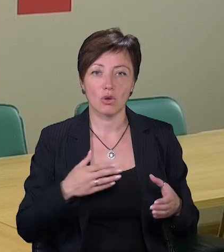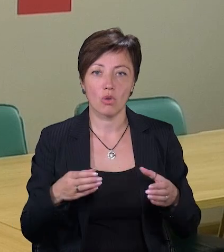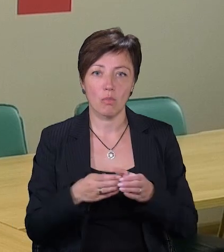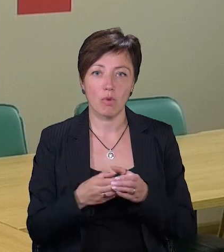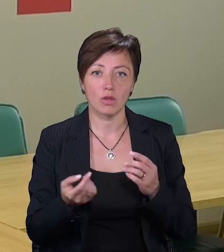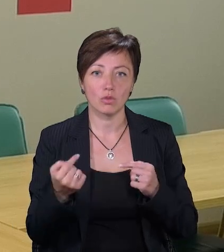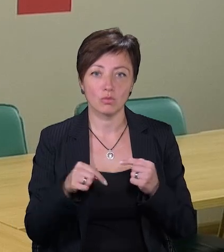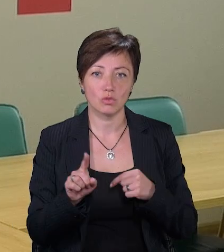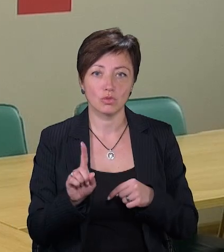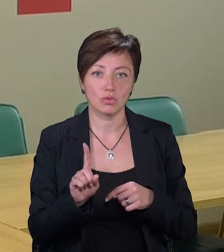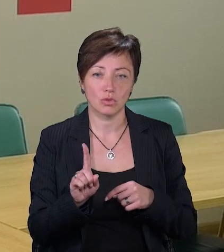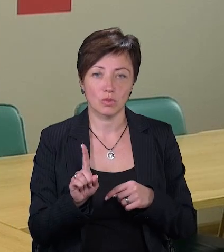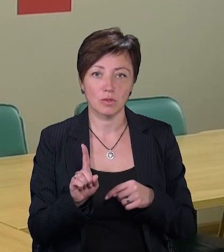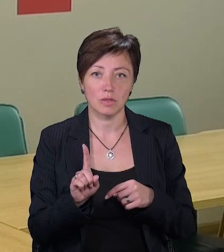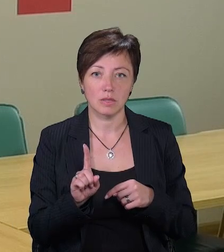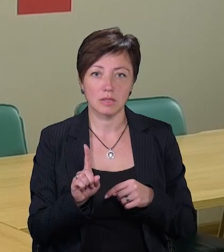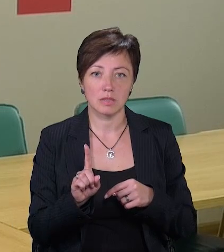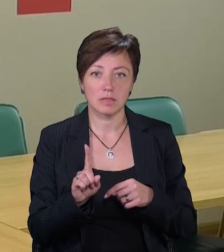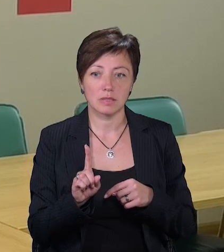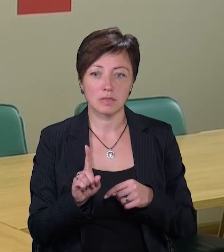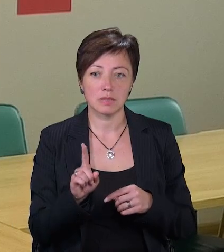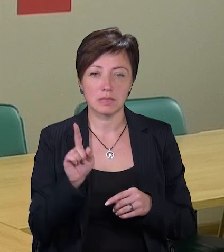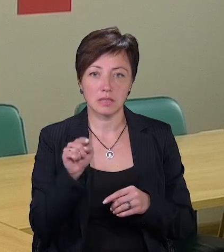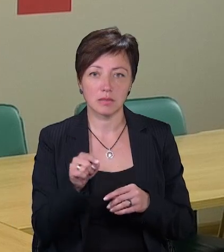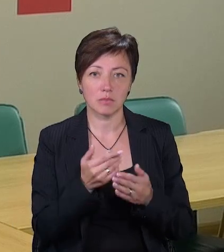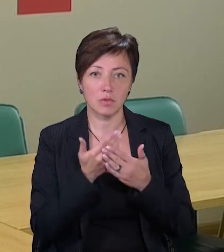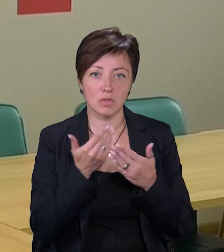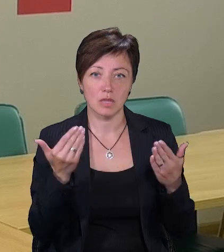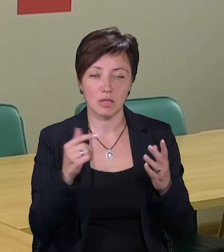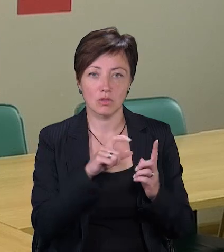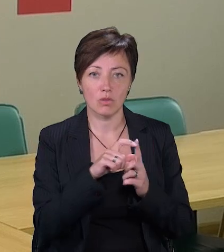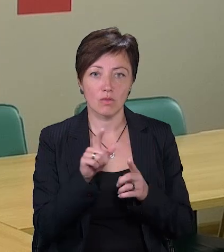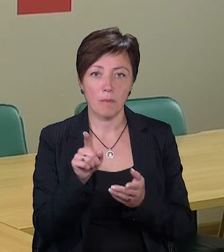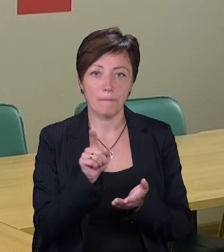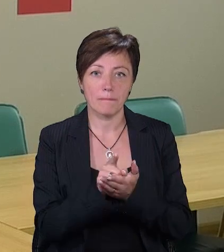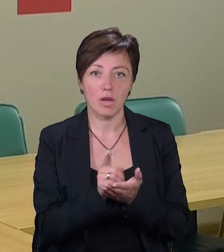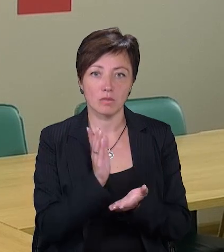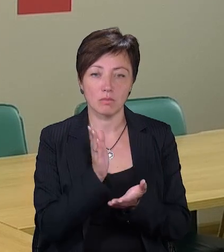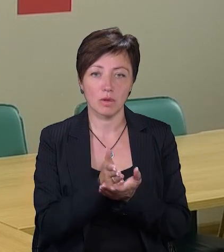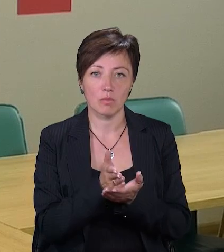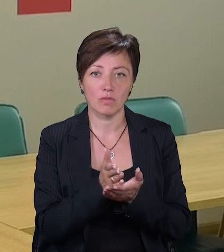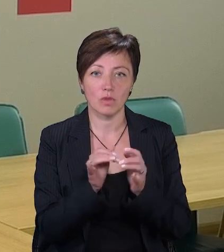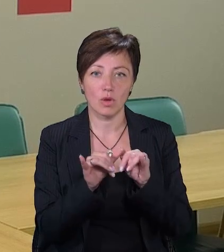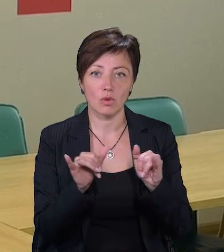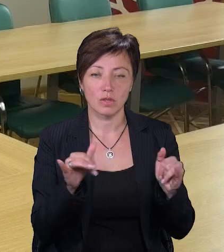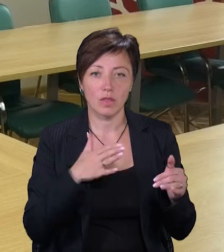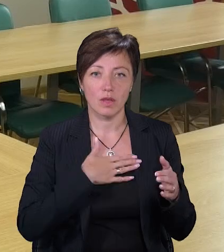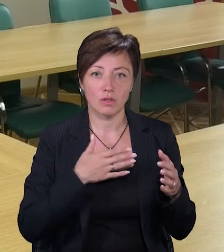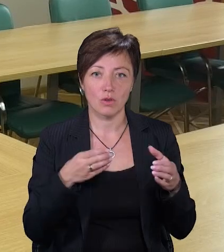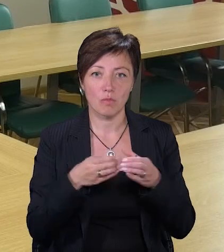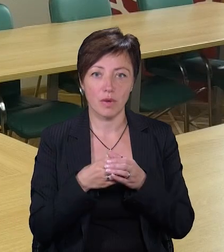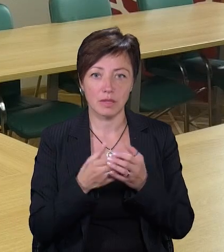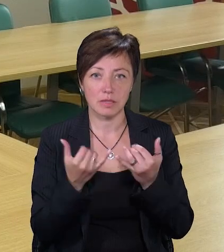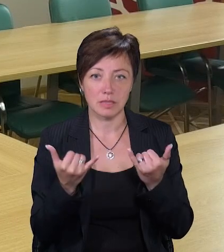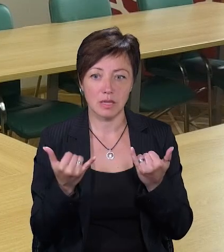тому що за ними має бути останнє слово, а вони мають спрямовувати розвиток нашої громади. Оскільки